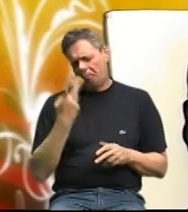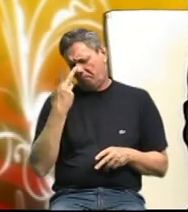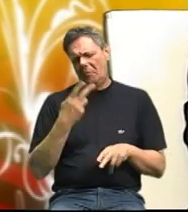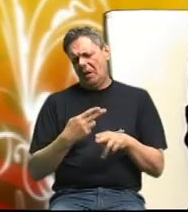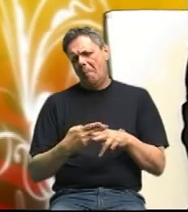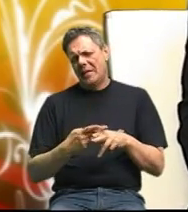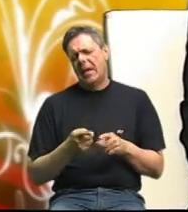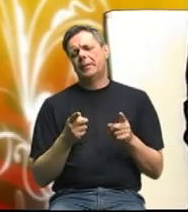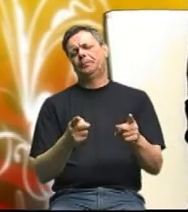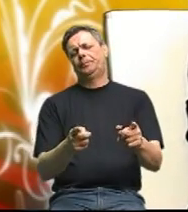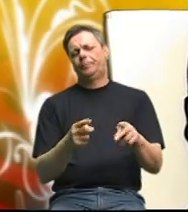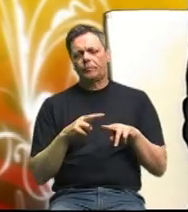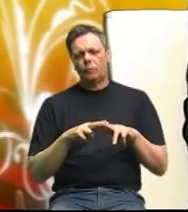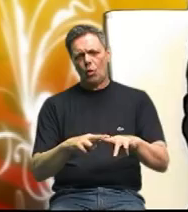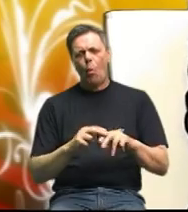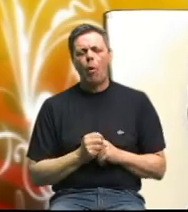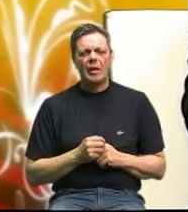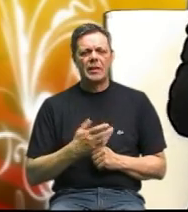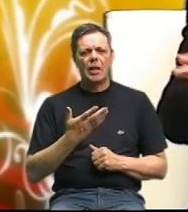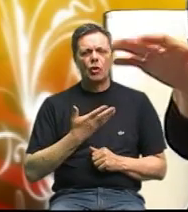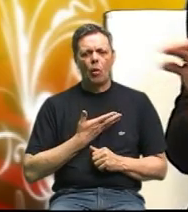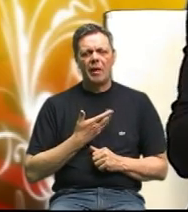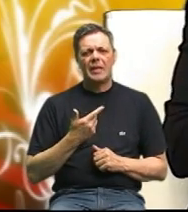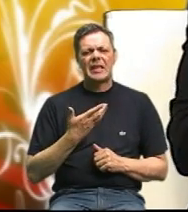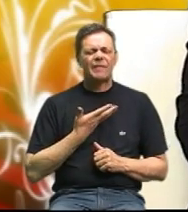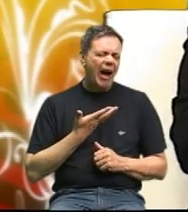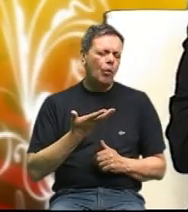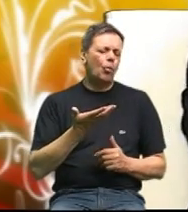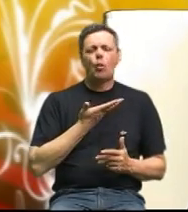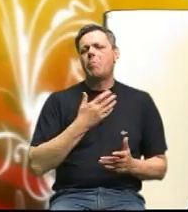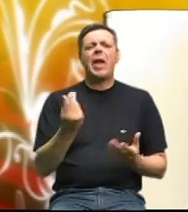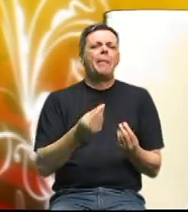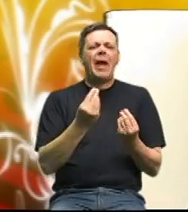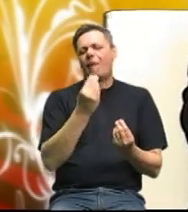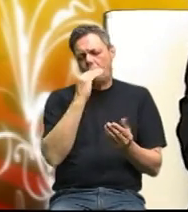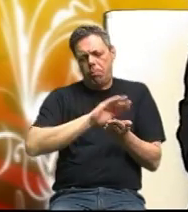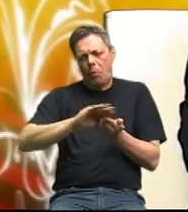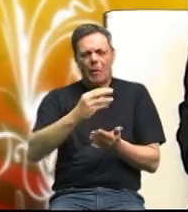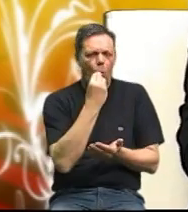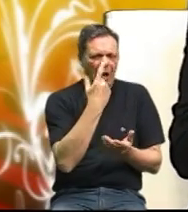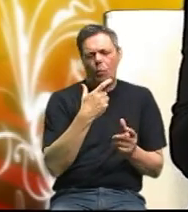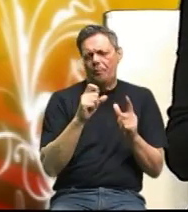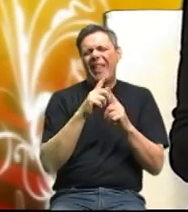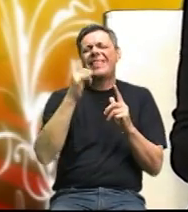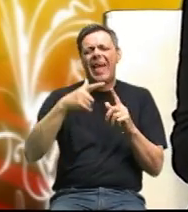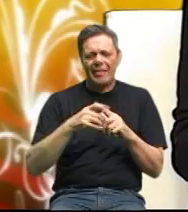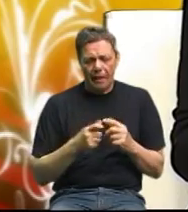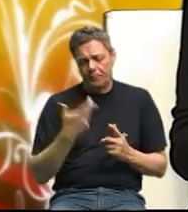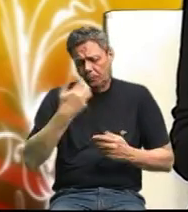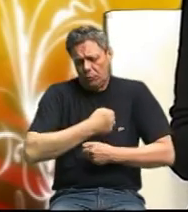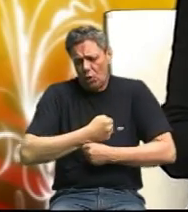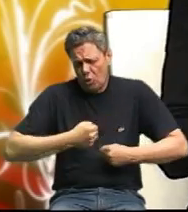leži u bolnice dobije svaki za svoju bolez nekakvu dijetu i ovi ljudi koji imaju debljinu